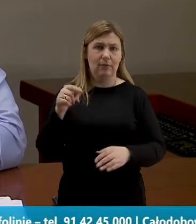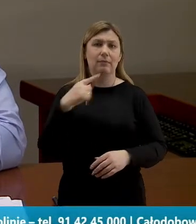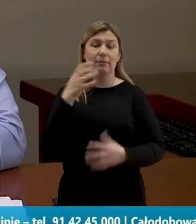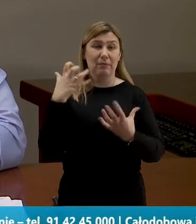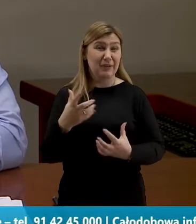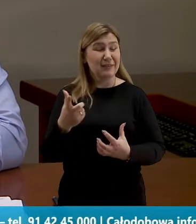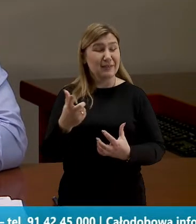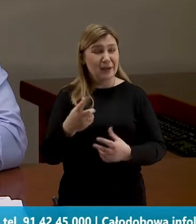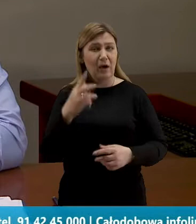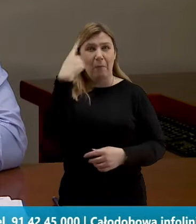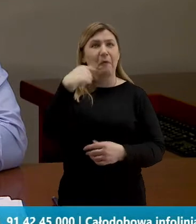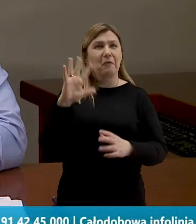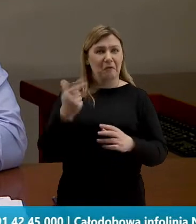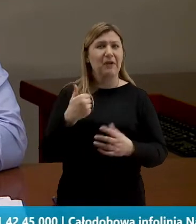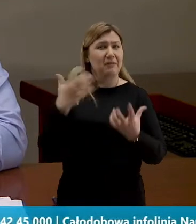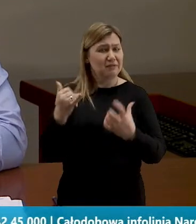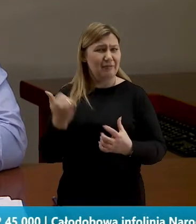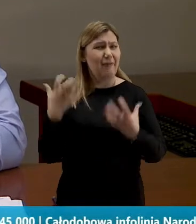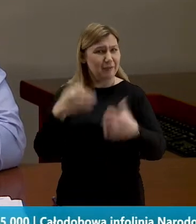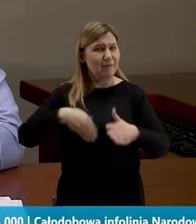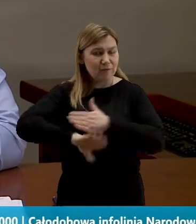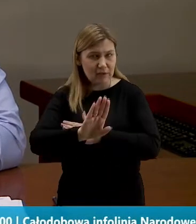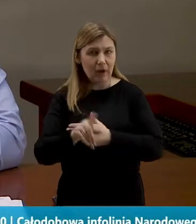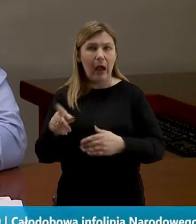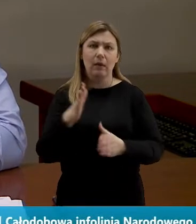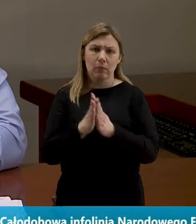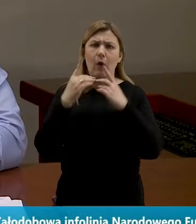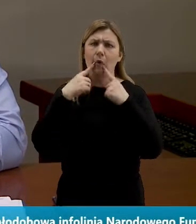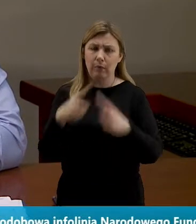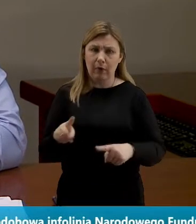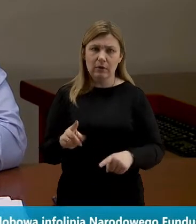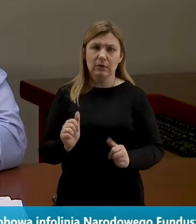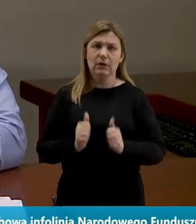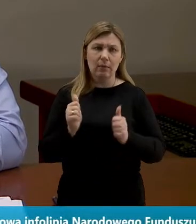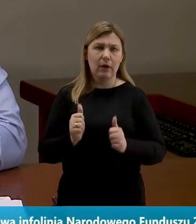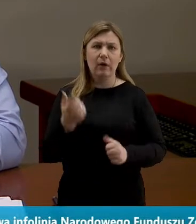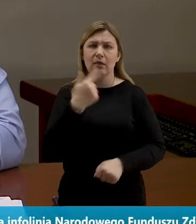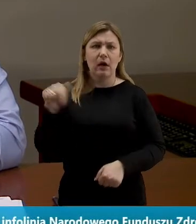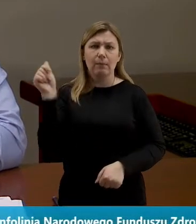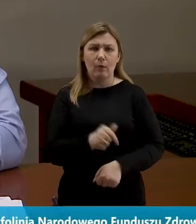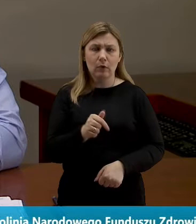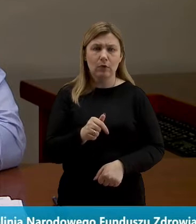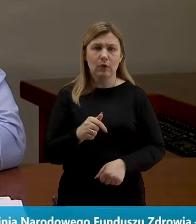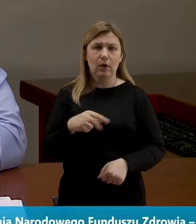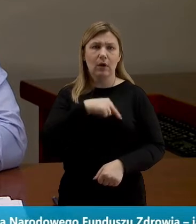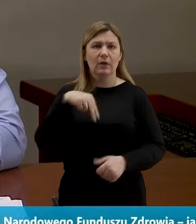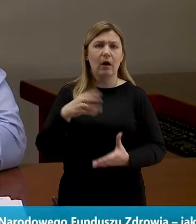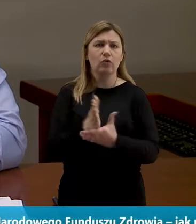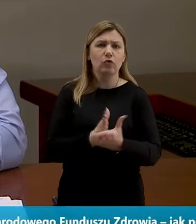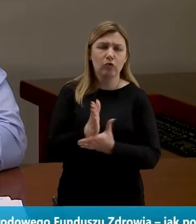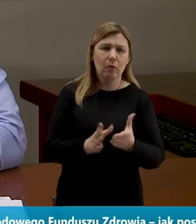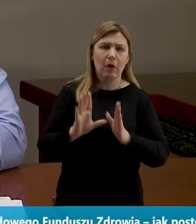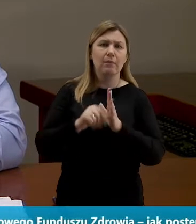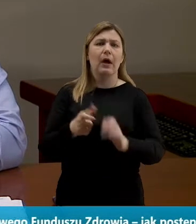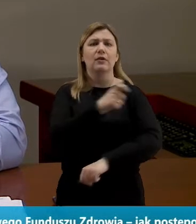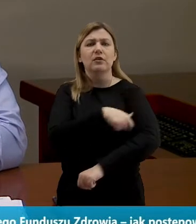dlatego prośba o takie odpowiedzialne podejście, abyśmy nie musieli naszych służb miejskich,